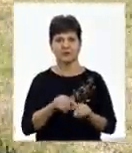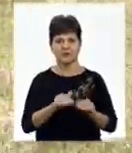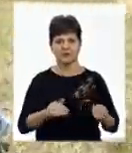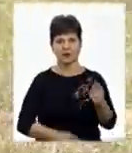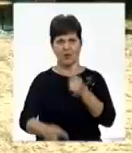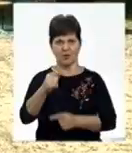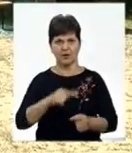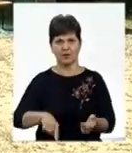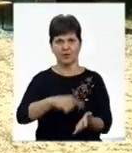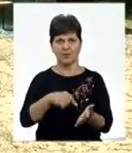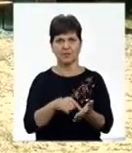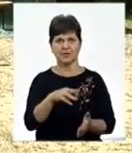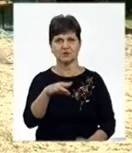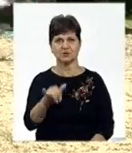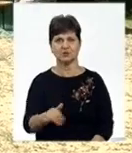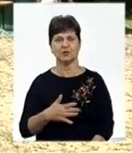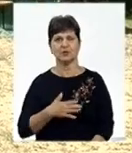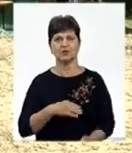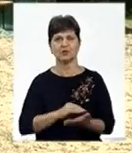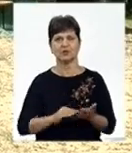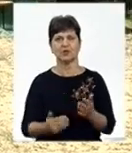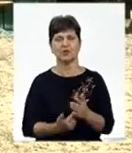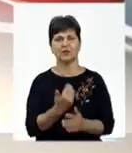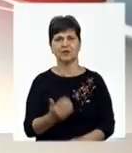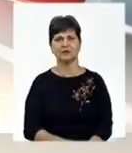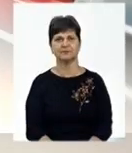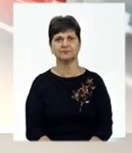назад у місто. Аліна Бабій, Юрій Якубенчук – Новини.